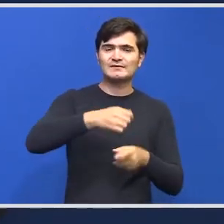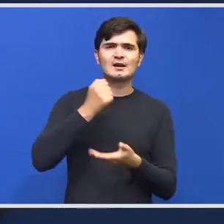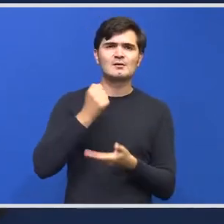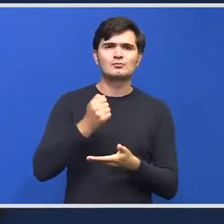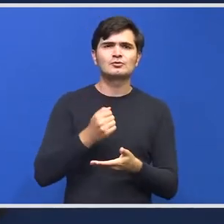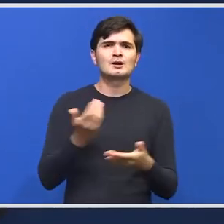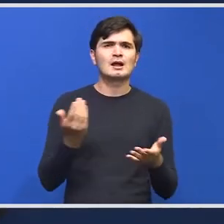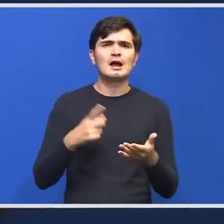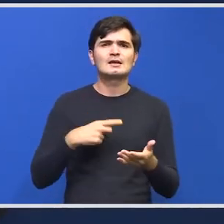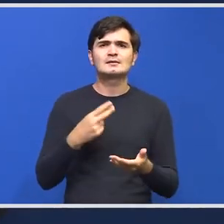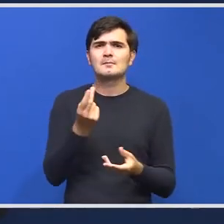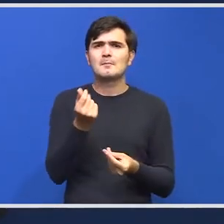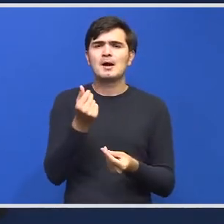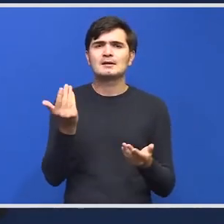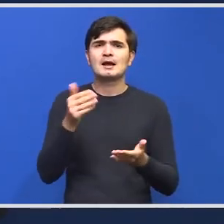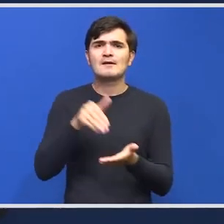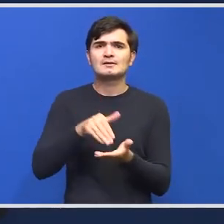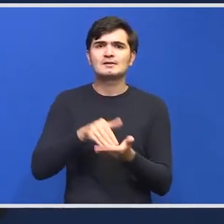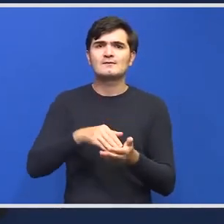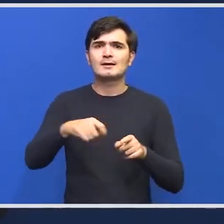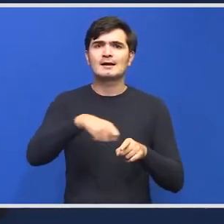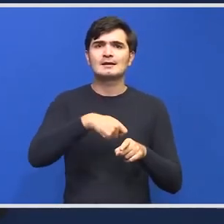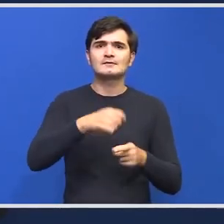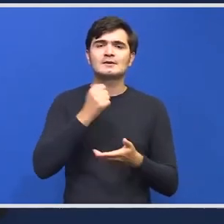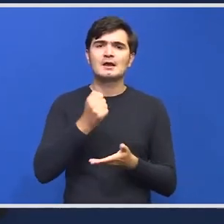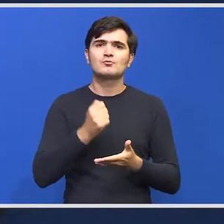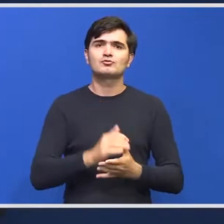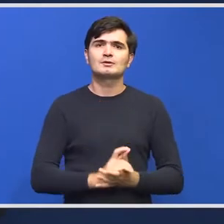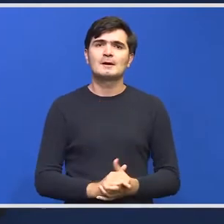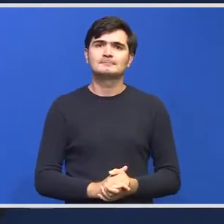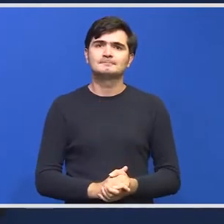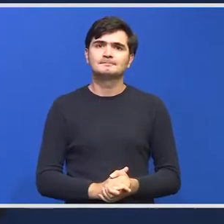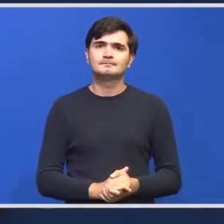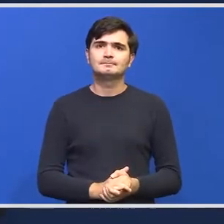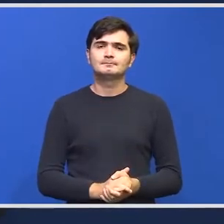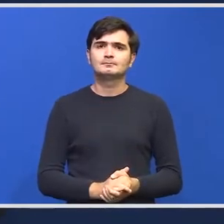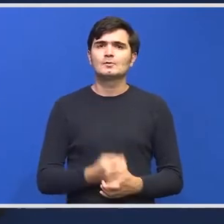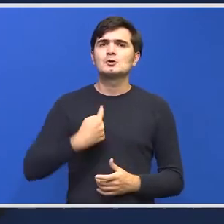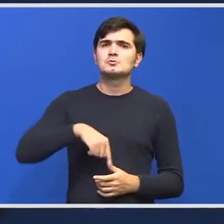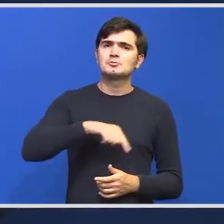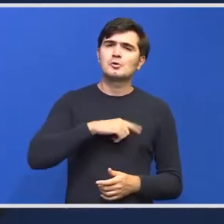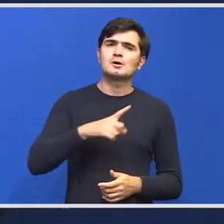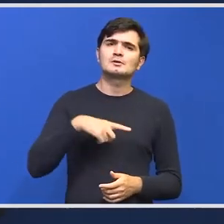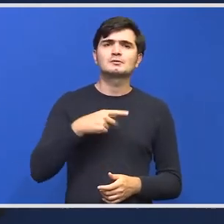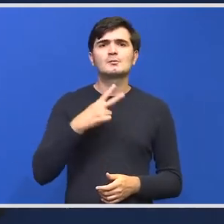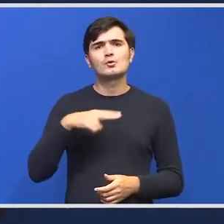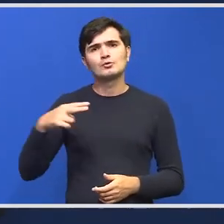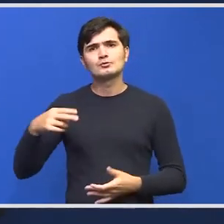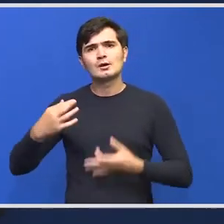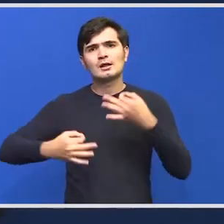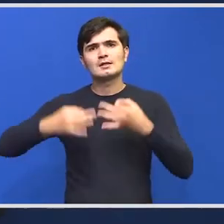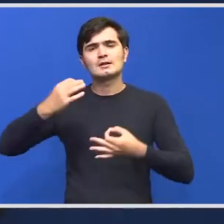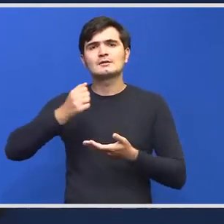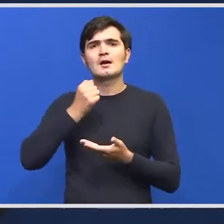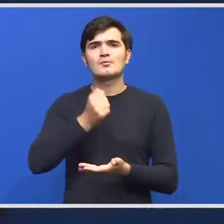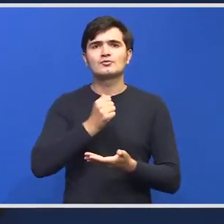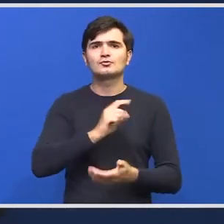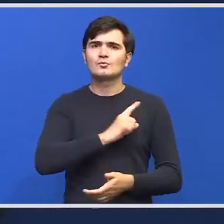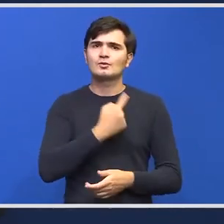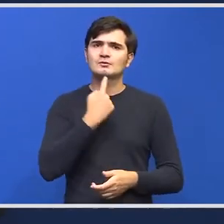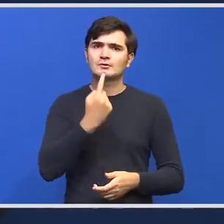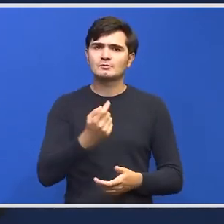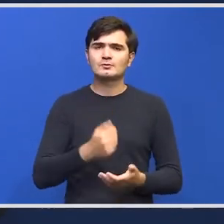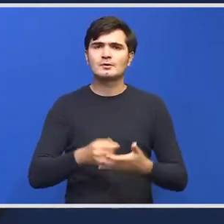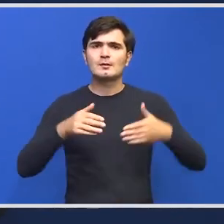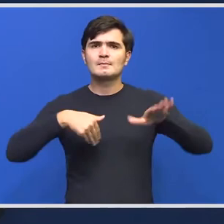cam care ar fi fondurile de care ați avea nevoie la rectificare? Suntem în analiza bugetului, pot să vă spun că Ministerul